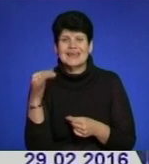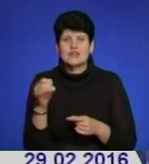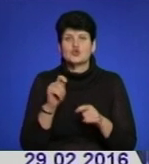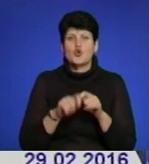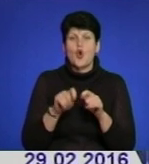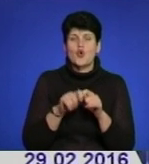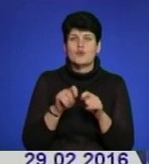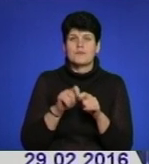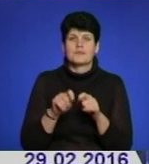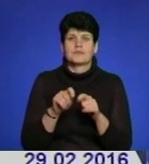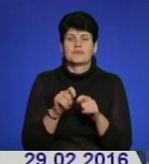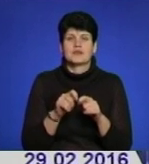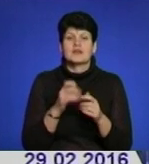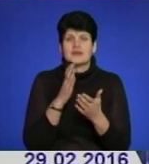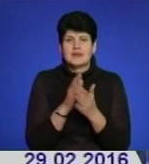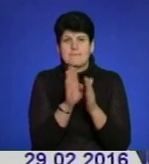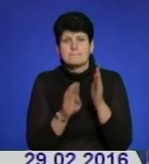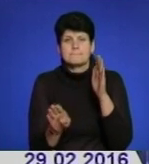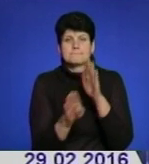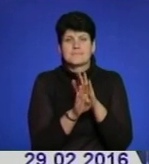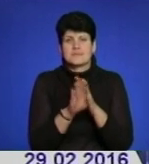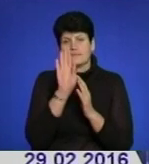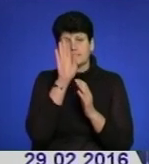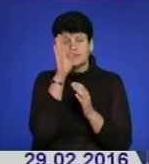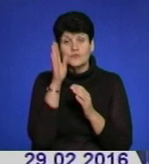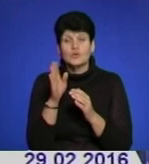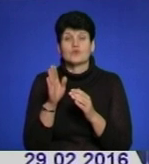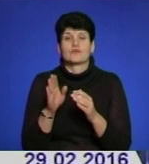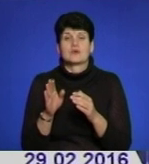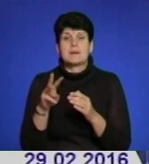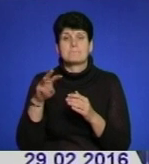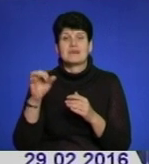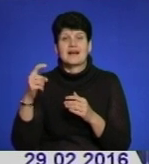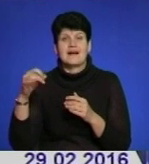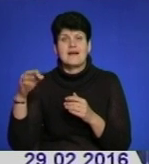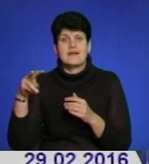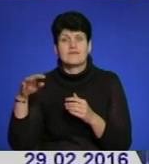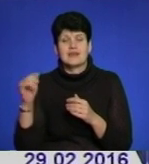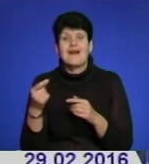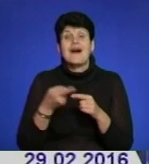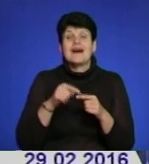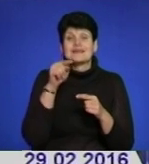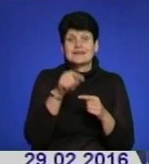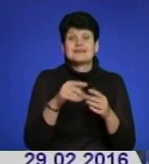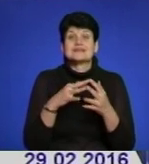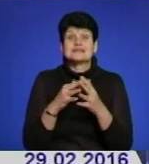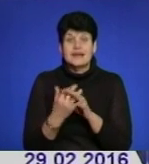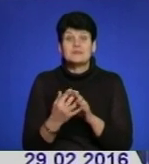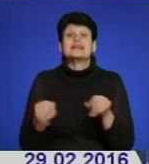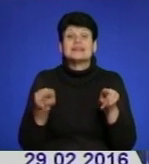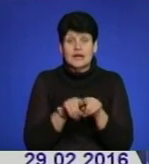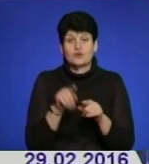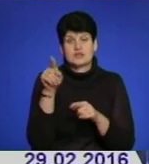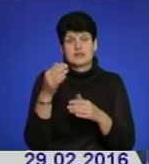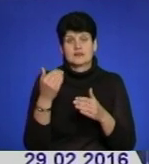незаконними збройними формуваннями, у напрямку Донецька та Старомихайлівки. А ці населені пункти також під їхнім контролем.